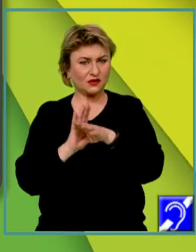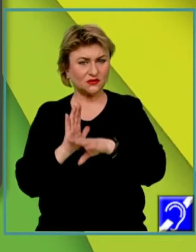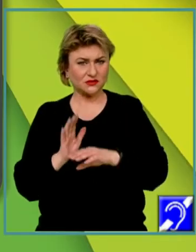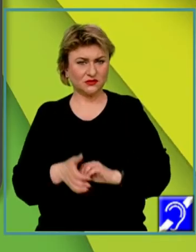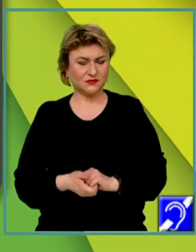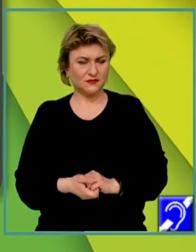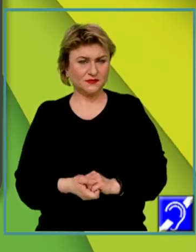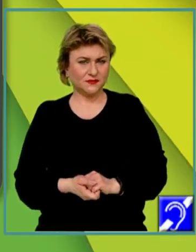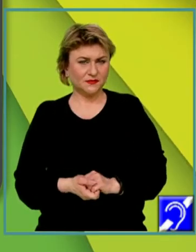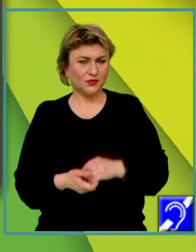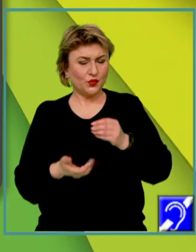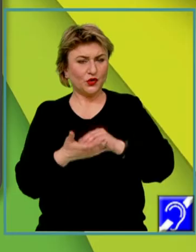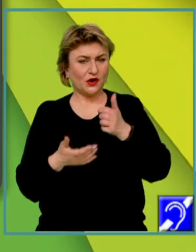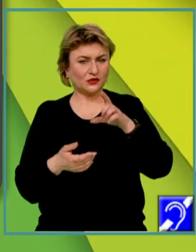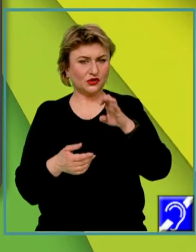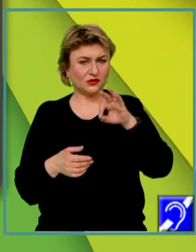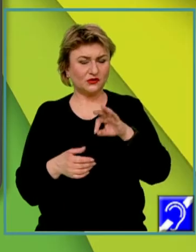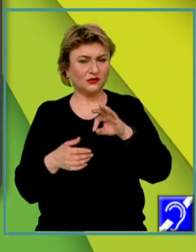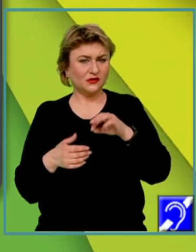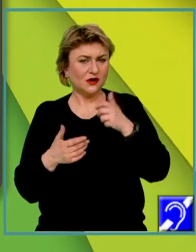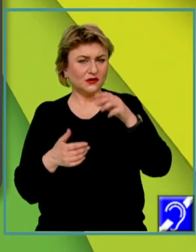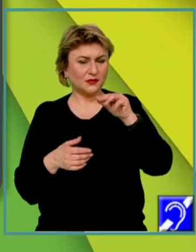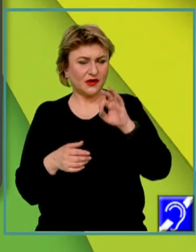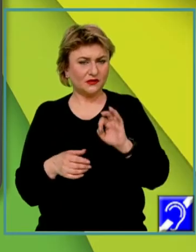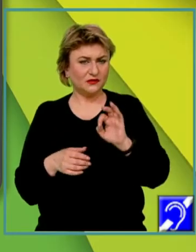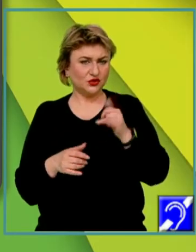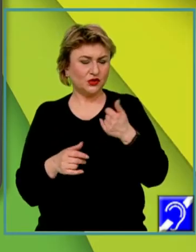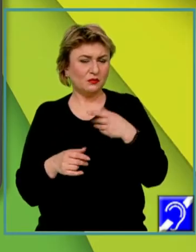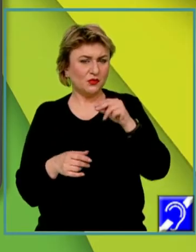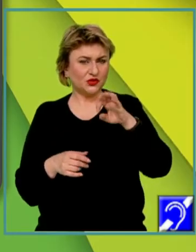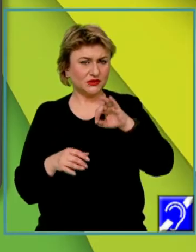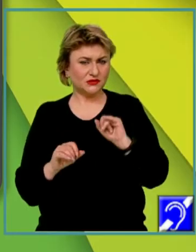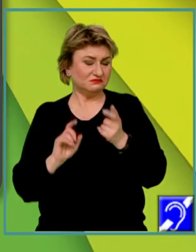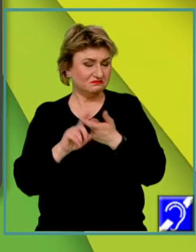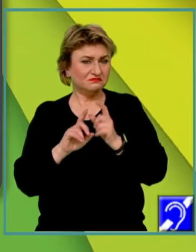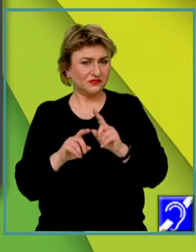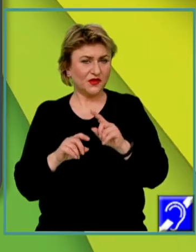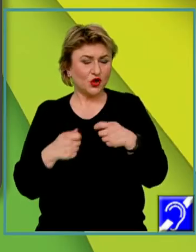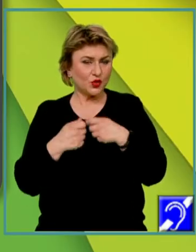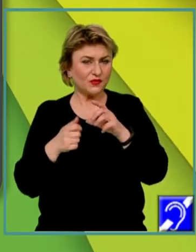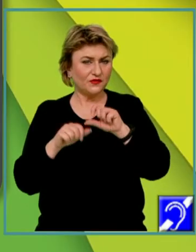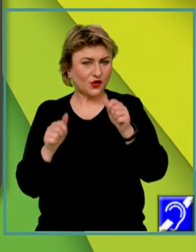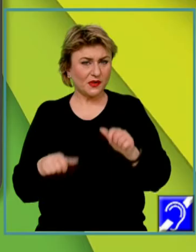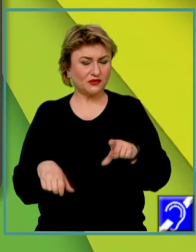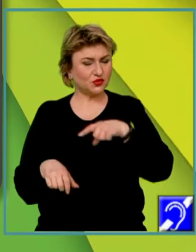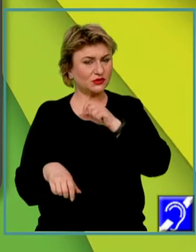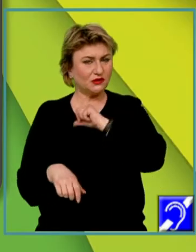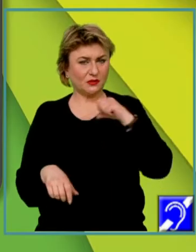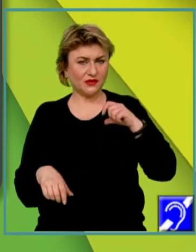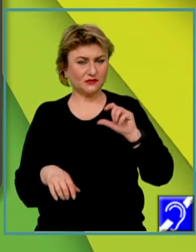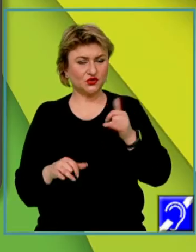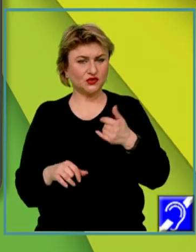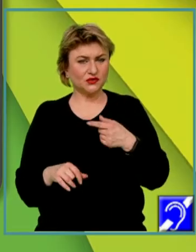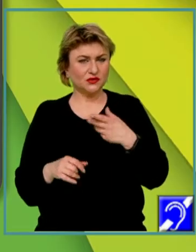pune accent pe aspectul că pozițiile și relațiile din interiorul grupurilor formale sunt independente de